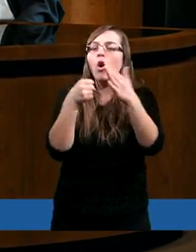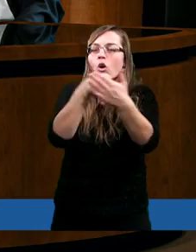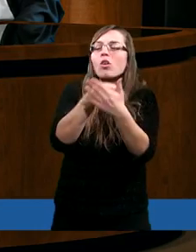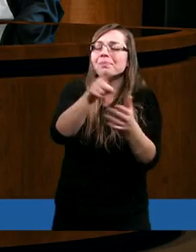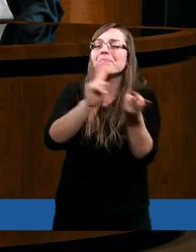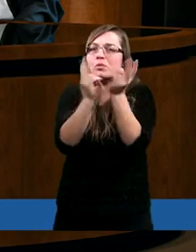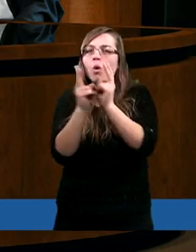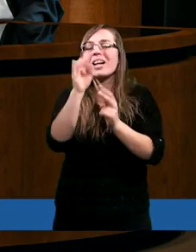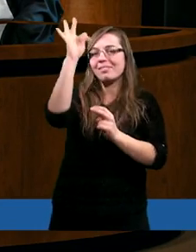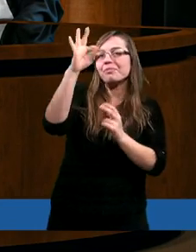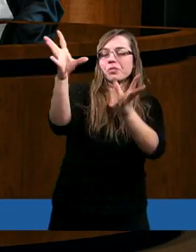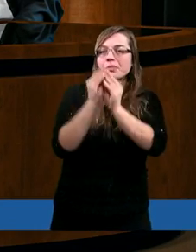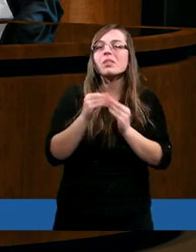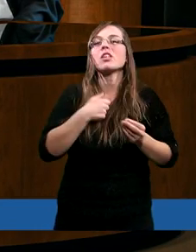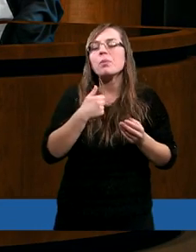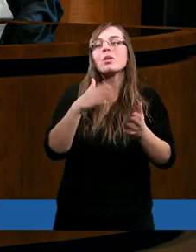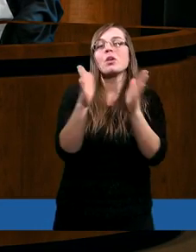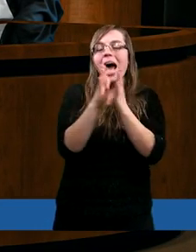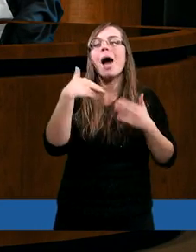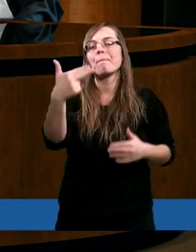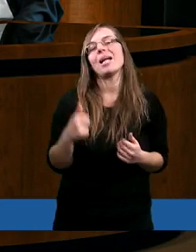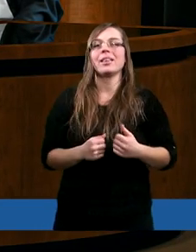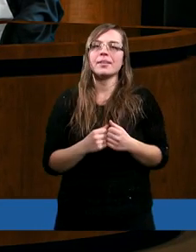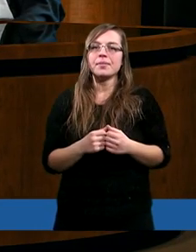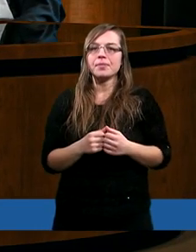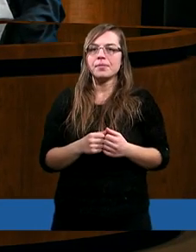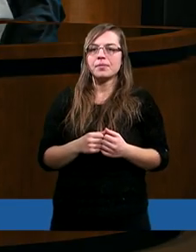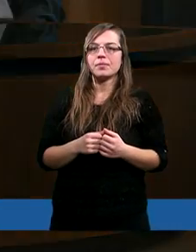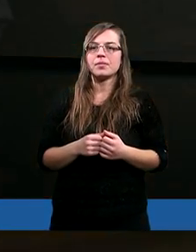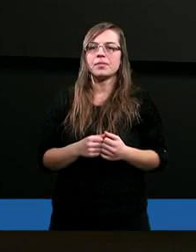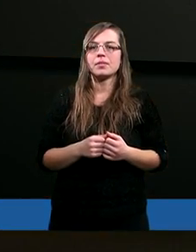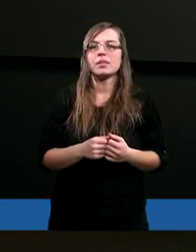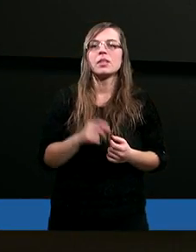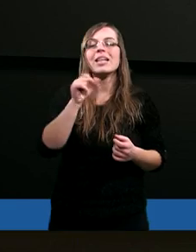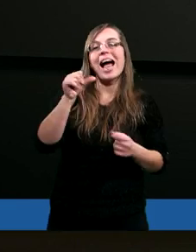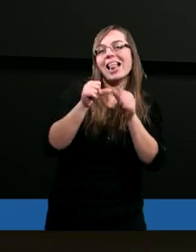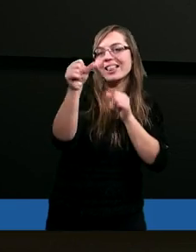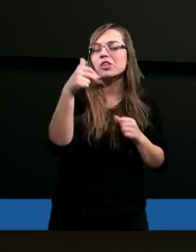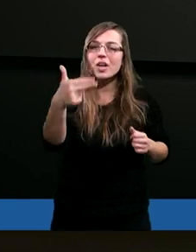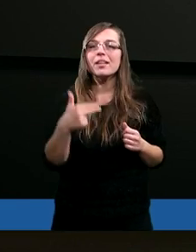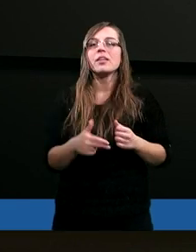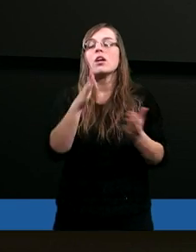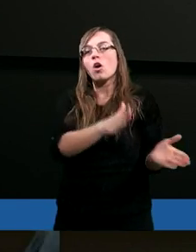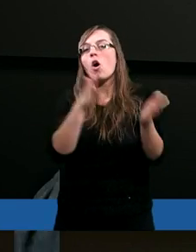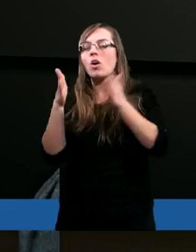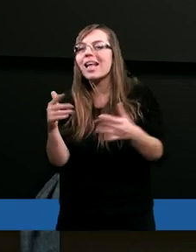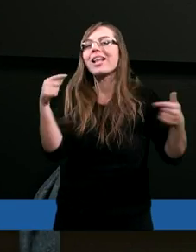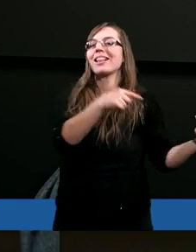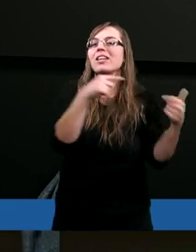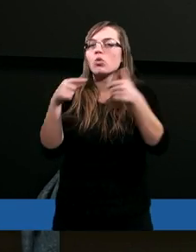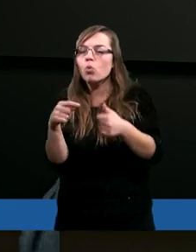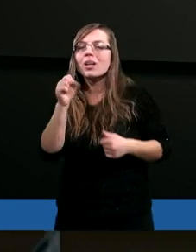końca i spotkania z Tobą w wieczności. Amen. Amen. Za tydzień kolejna